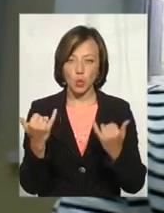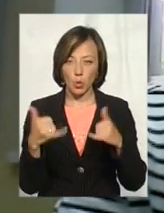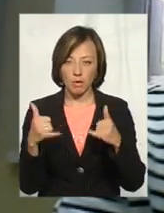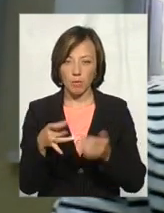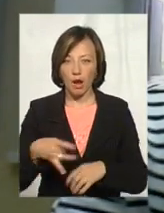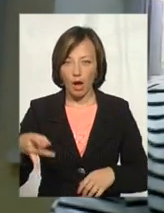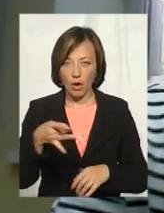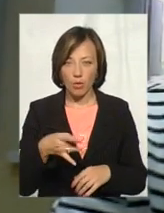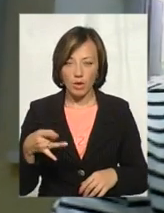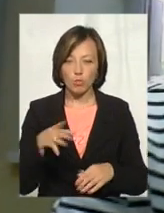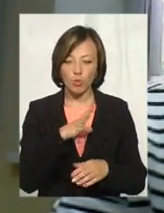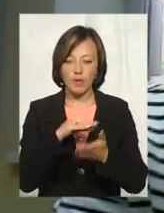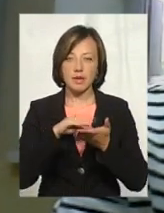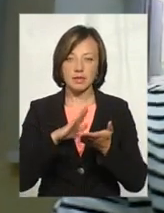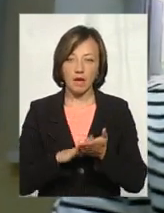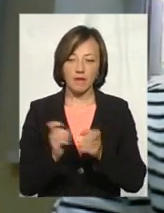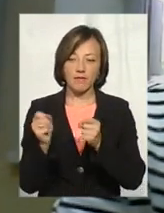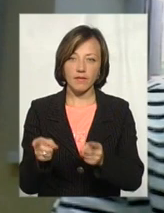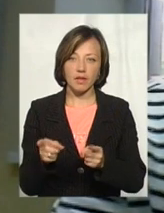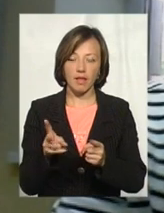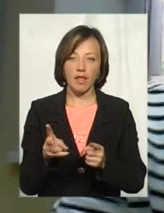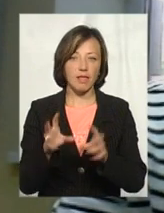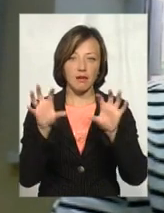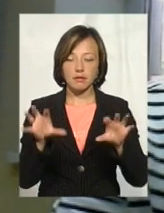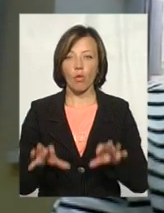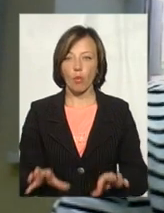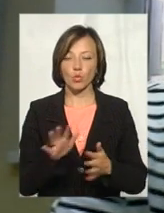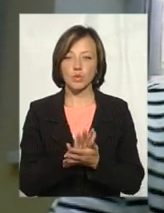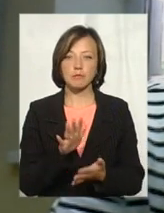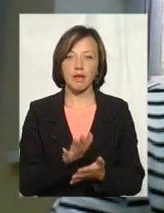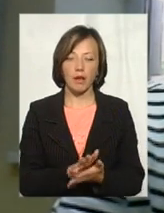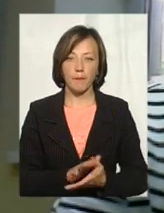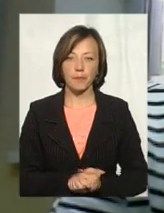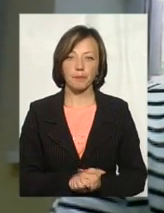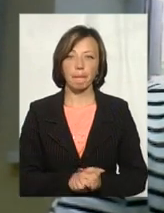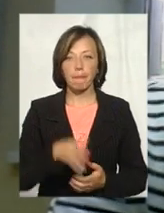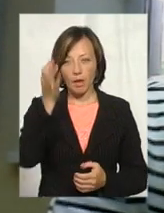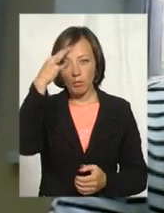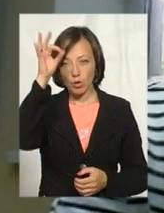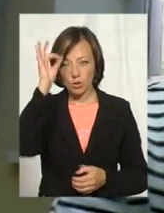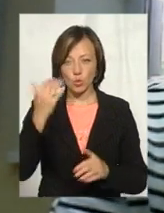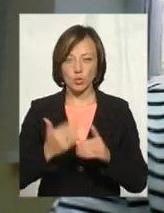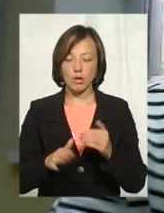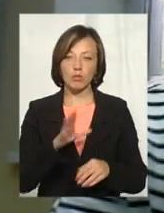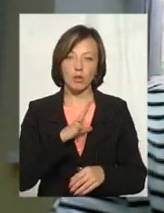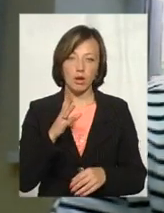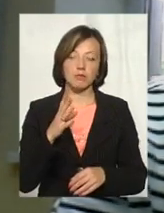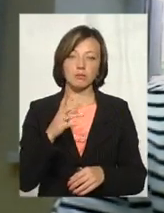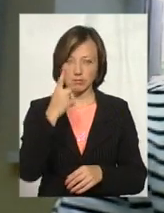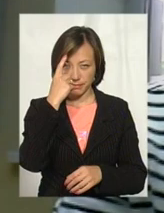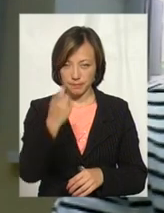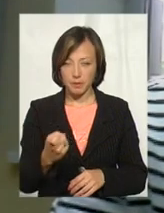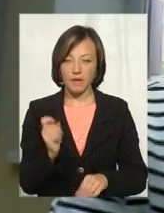Коли були такі реєстрації вивантаження непоординованого вивантаження сміття, поліцейські вже були орієнтовані, щоб